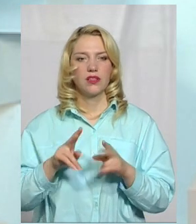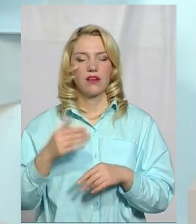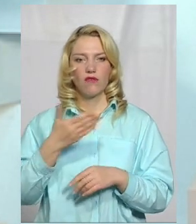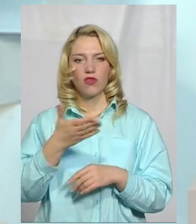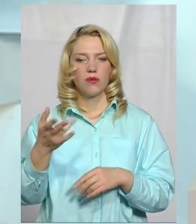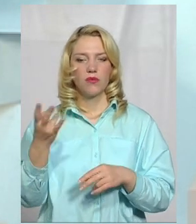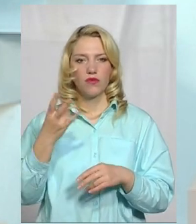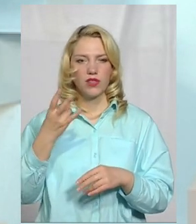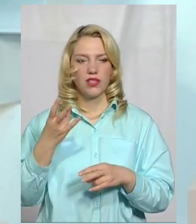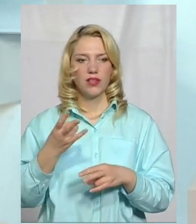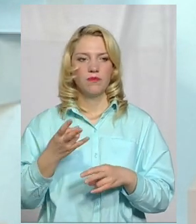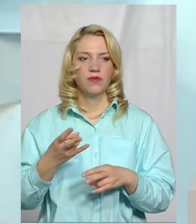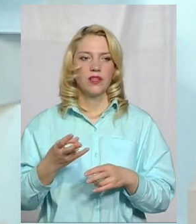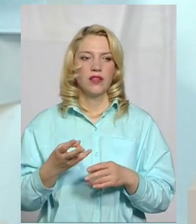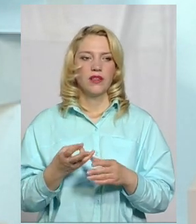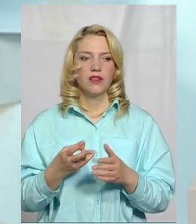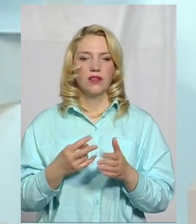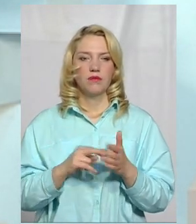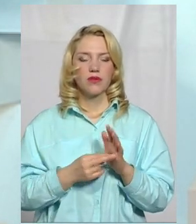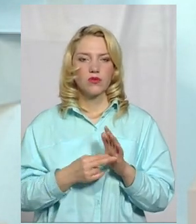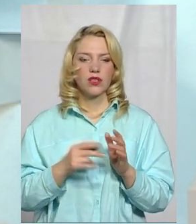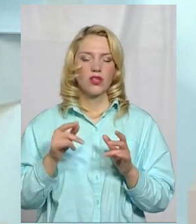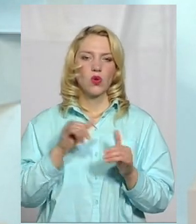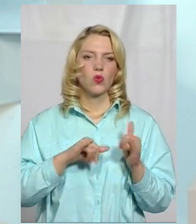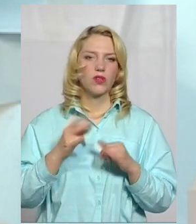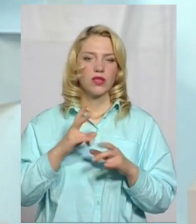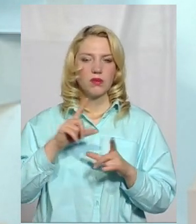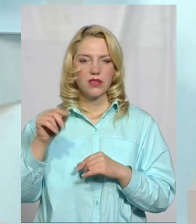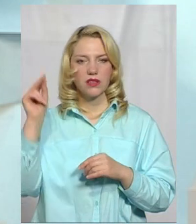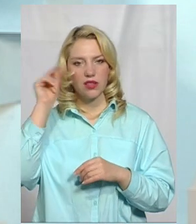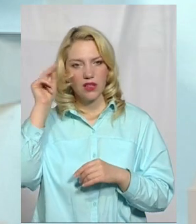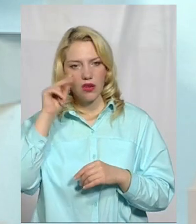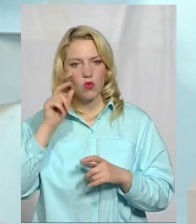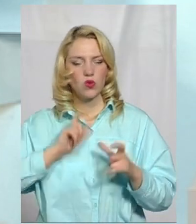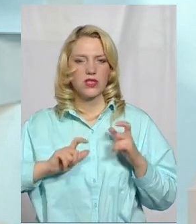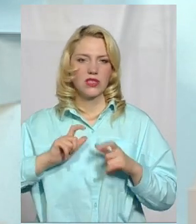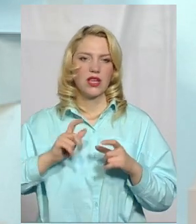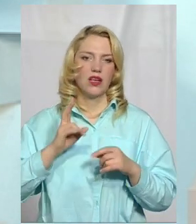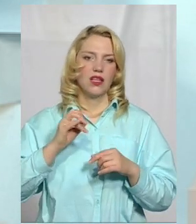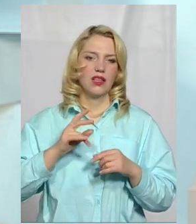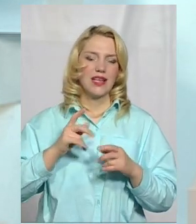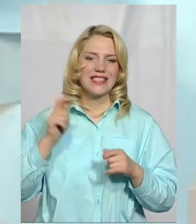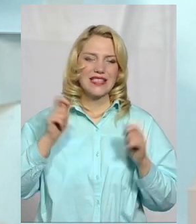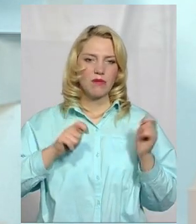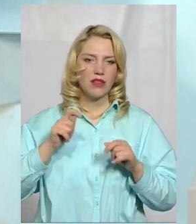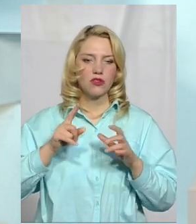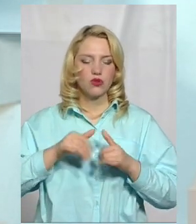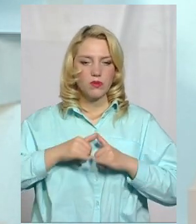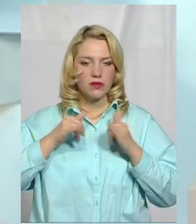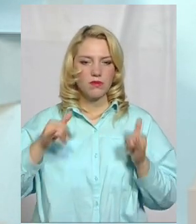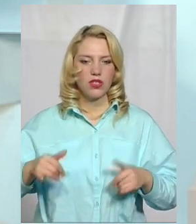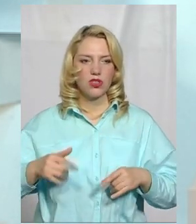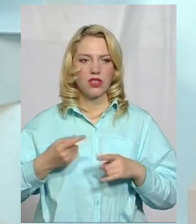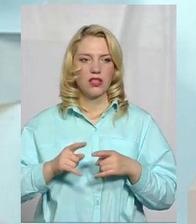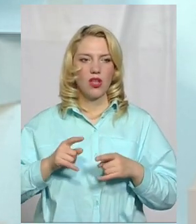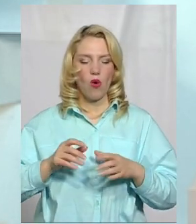вони повинні розбиватися, куди вони повинні їхати на курси, це семінари, симпозіуми, щоби збільшити об'єм тих